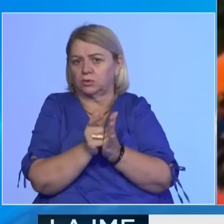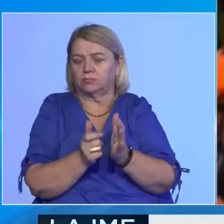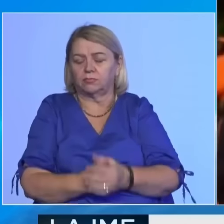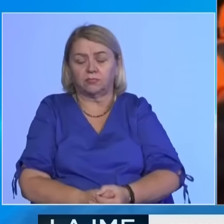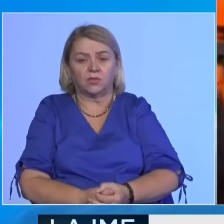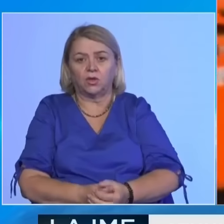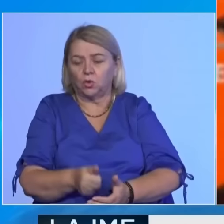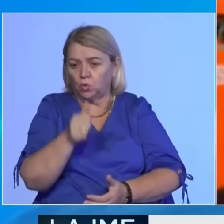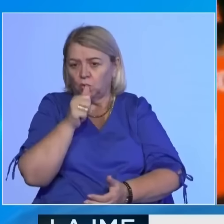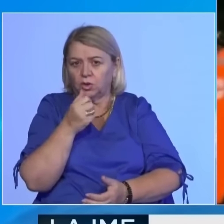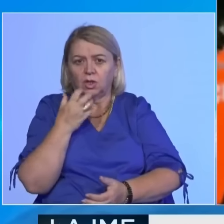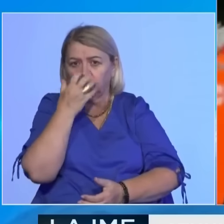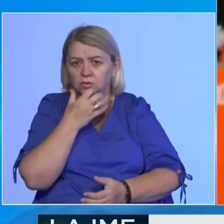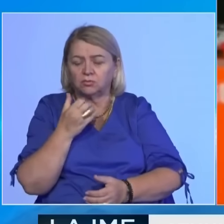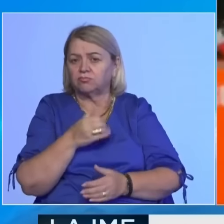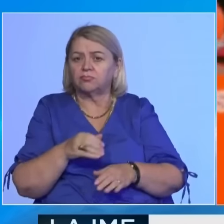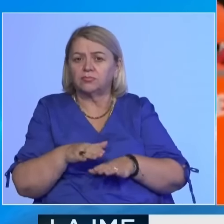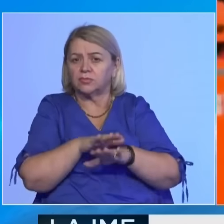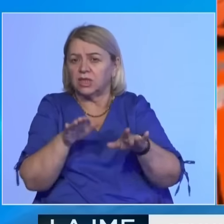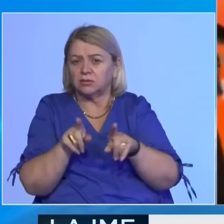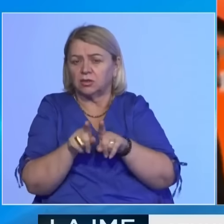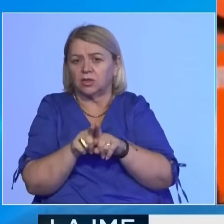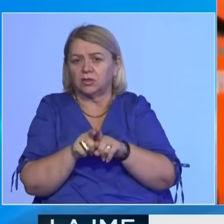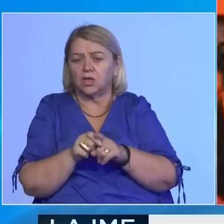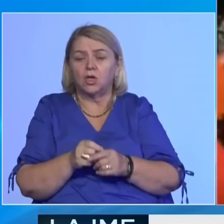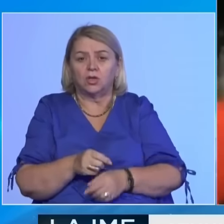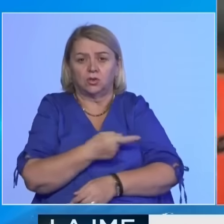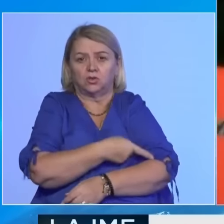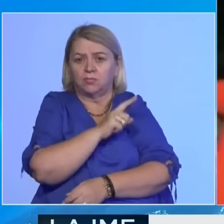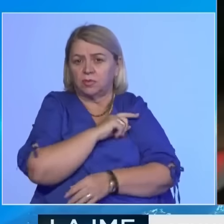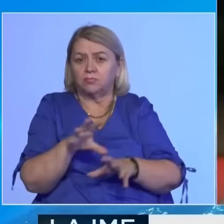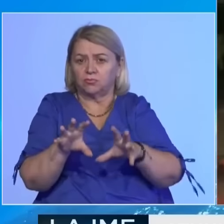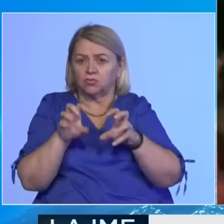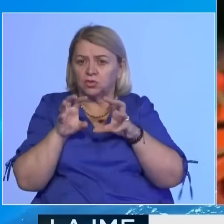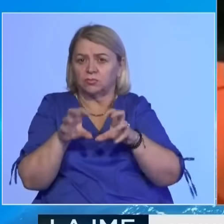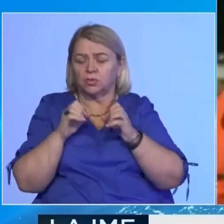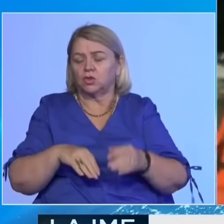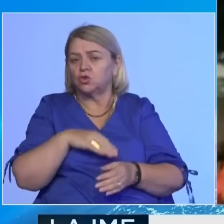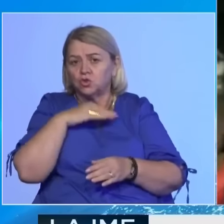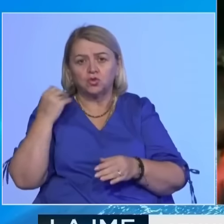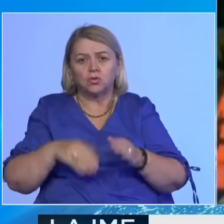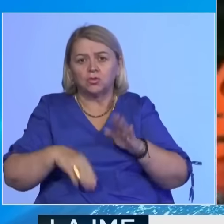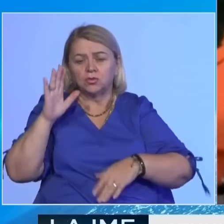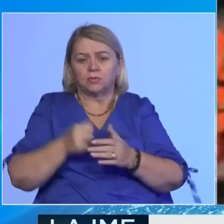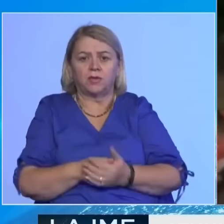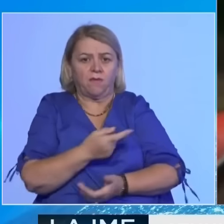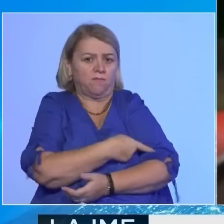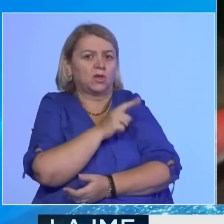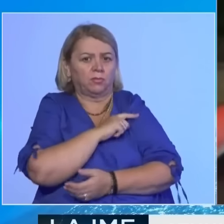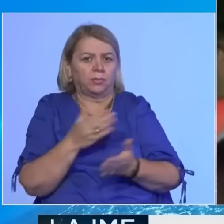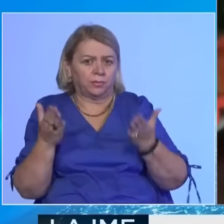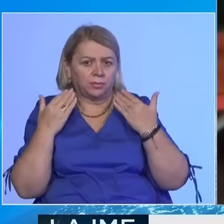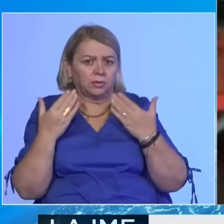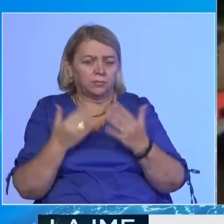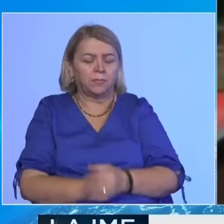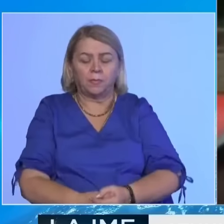Ujrat më të ngrohta të oceanave bëhen që stuhit të marrin më shumë energji e kjo qënë drejt e lërave më të fuqishme dhe më të